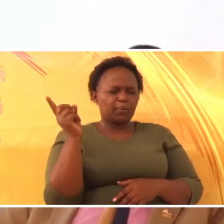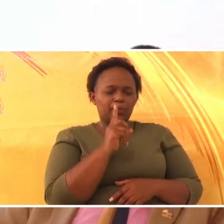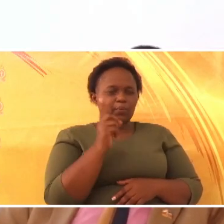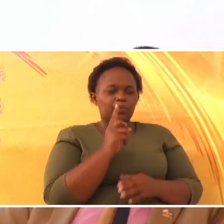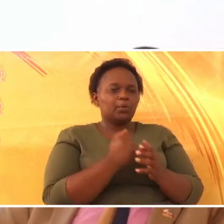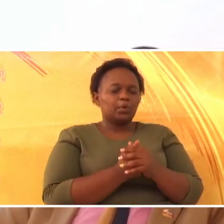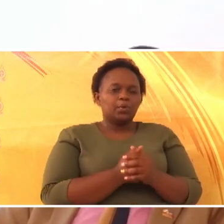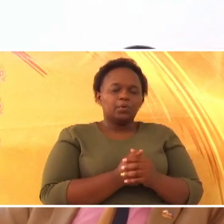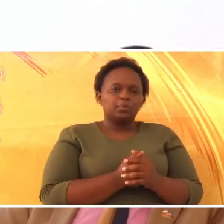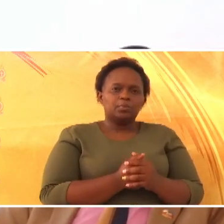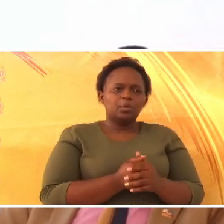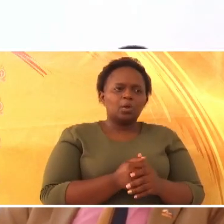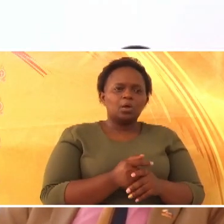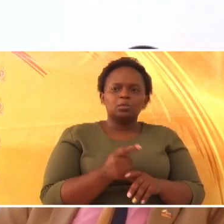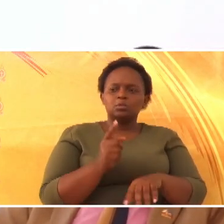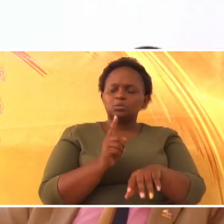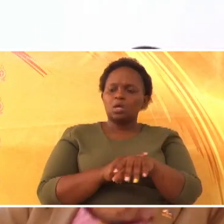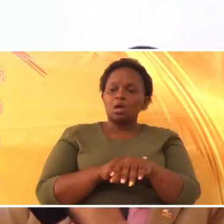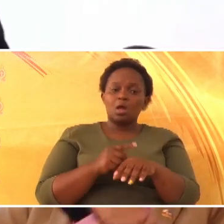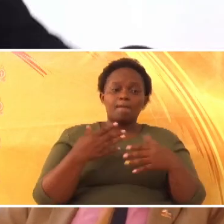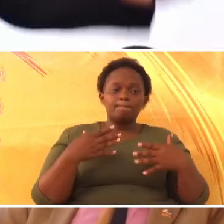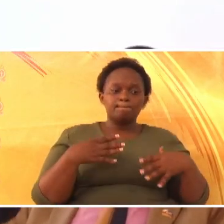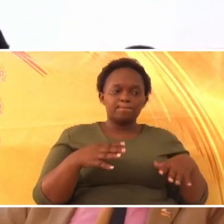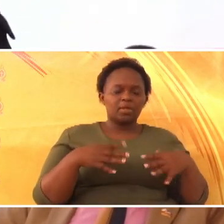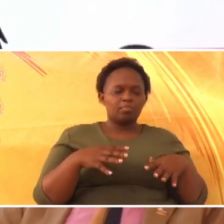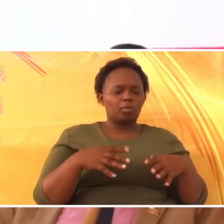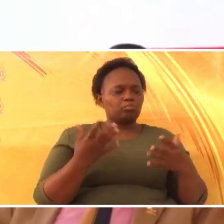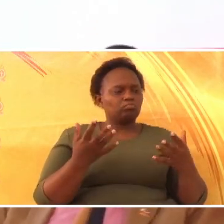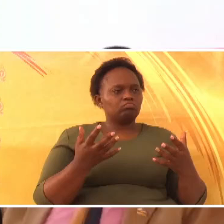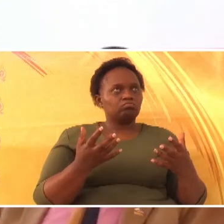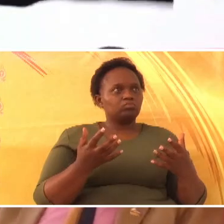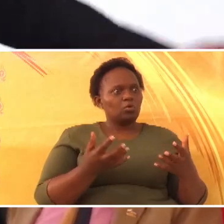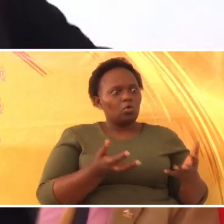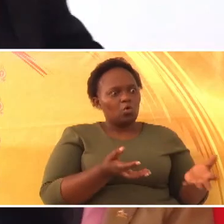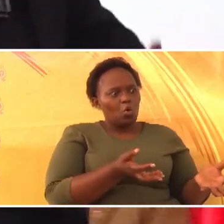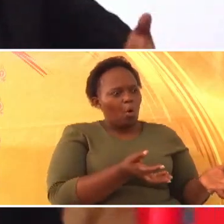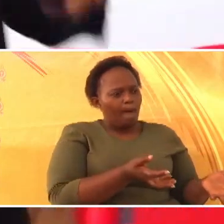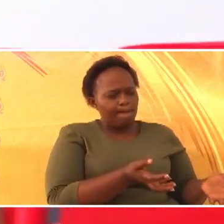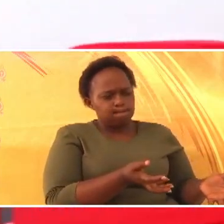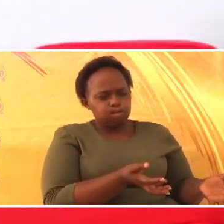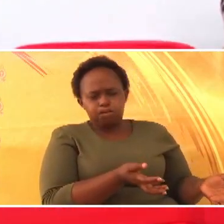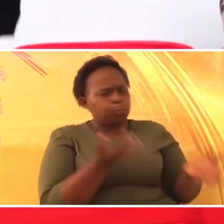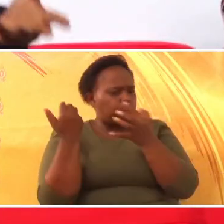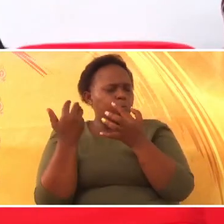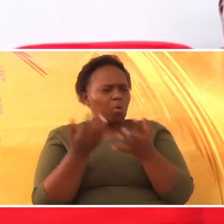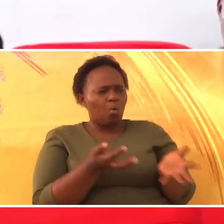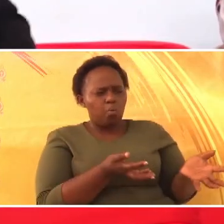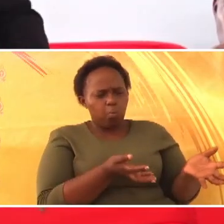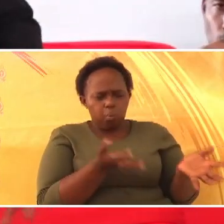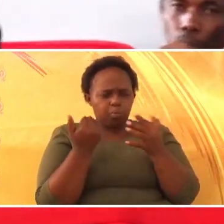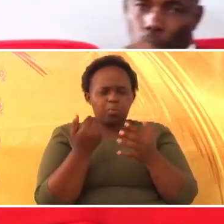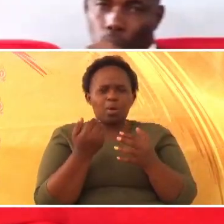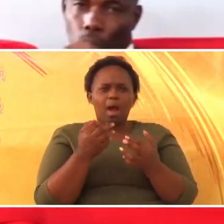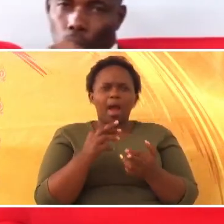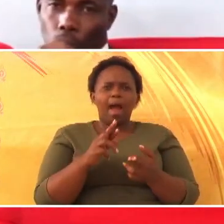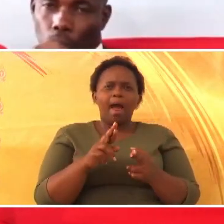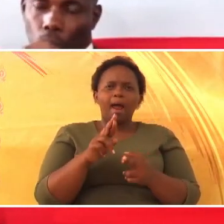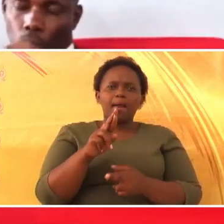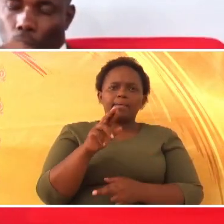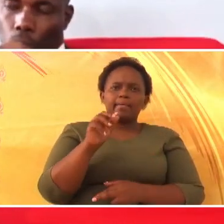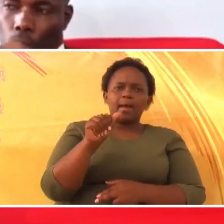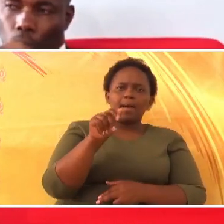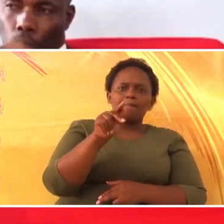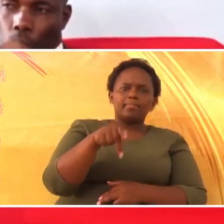Alipo, watu walipo chukuliwa, the rapture came. Wakati rapture ilipo